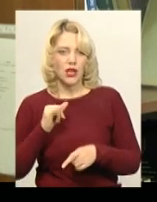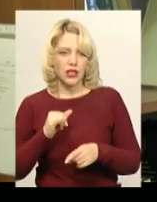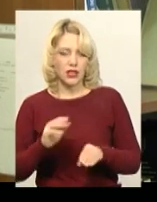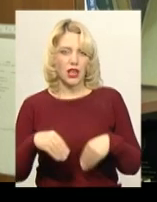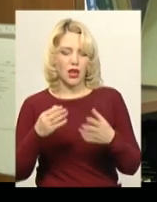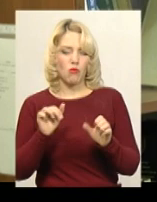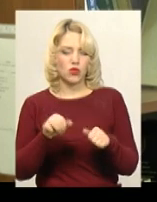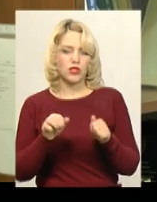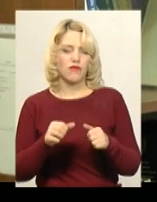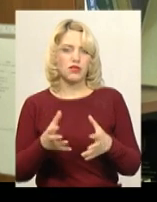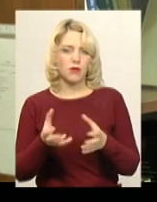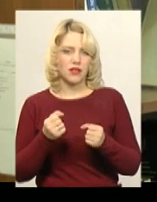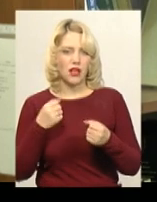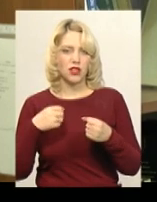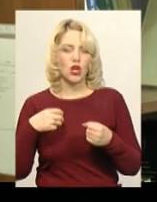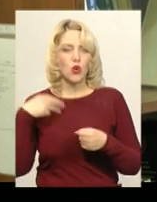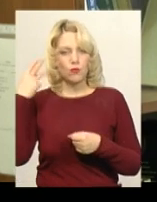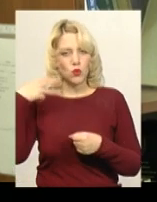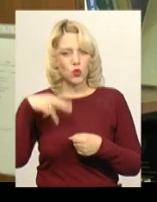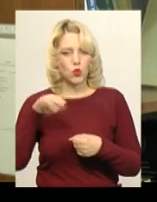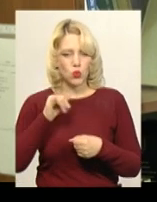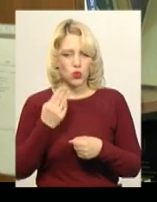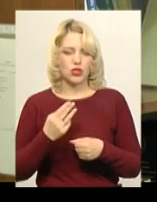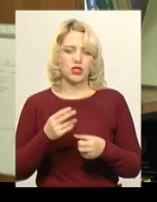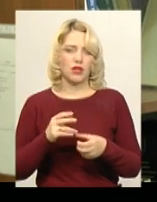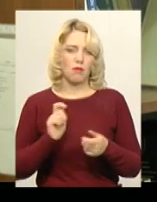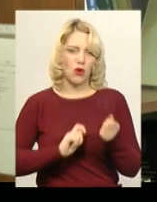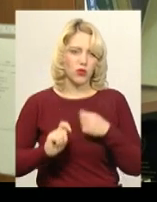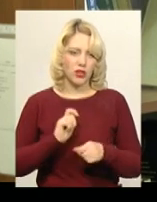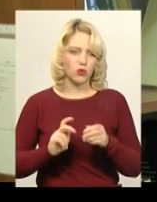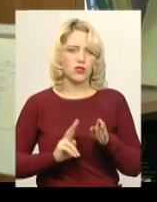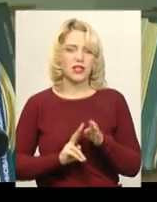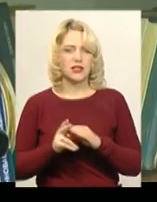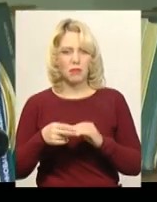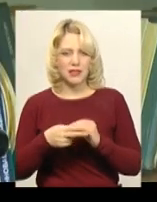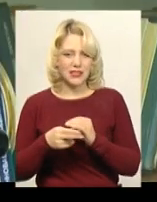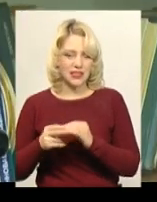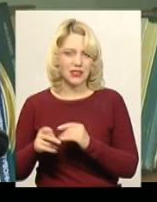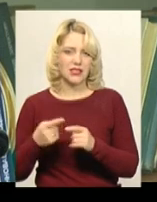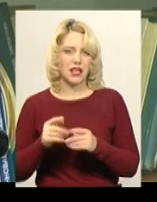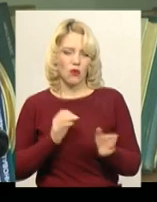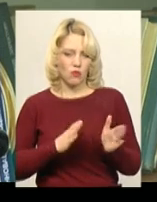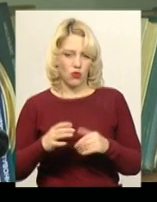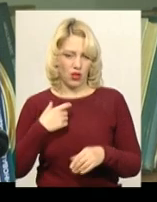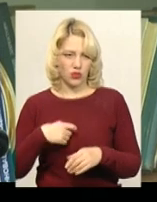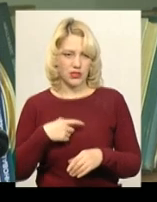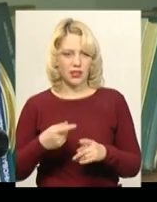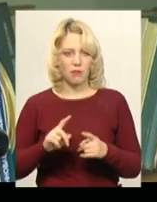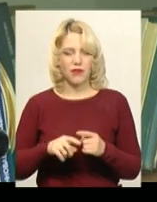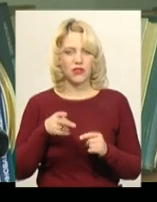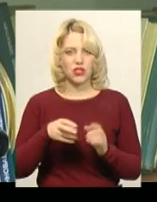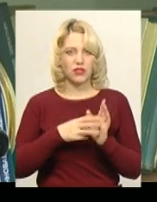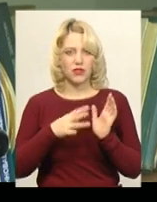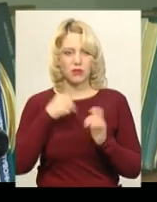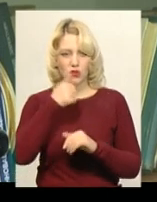даємо можливість прийняти душ, перевдягнутися, підстригтися, і привести себе в порядок. У 2018 році ми заключили